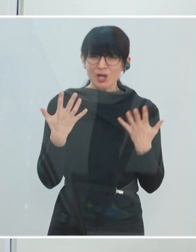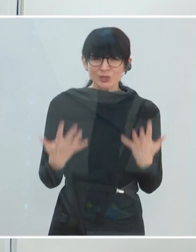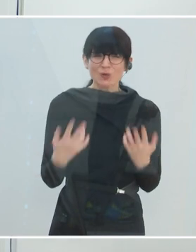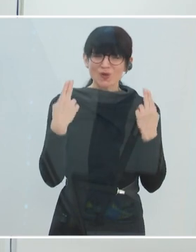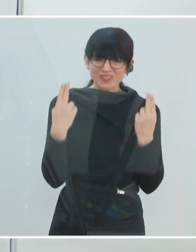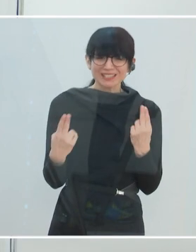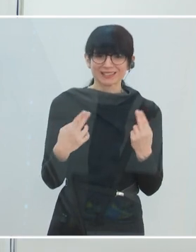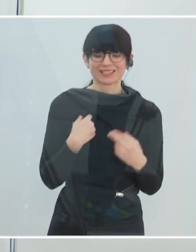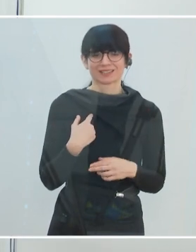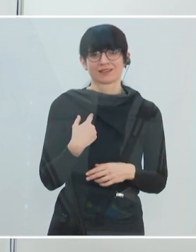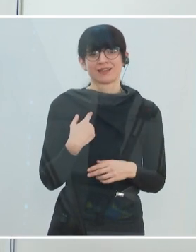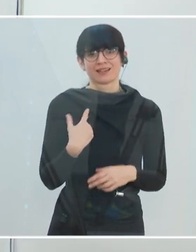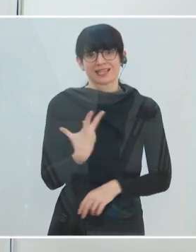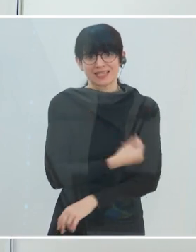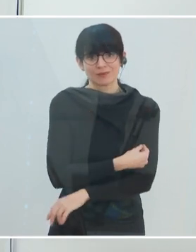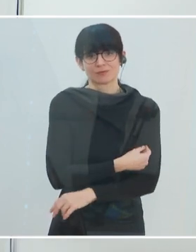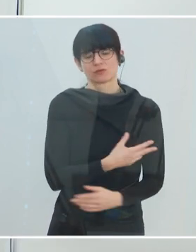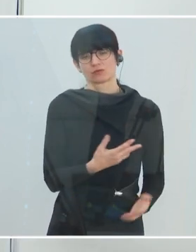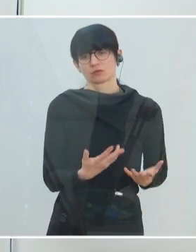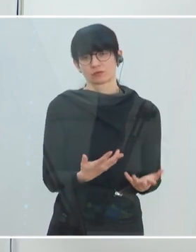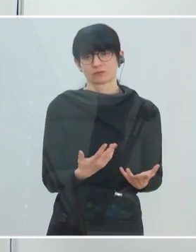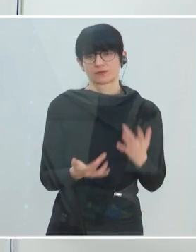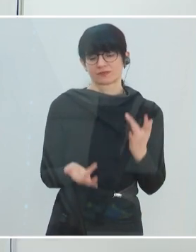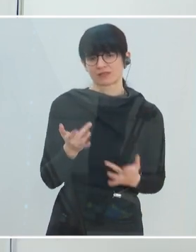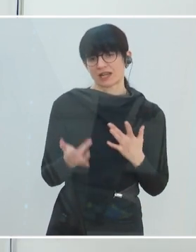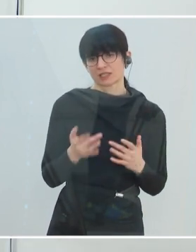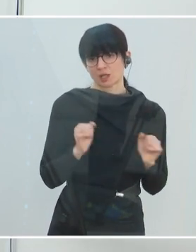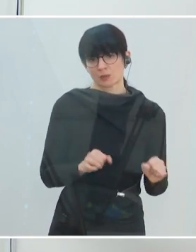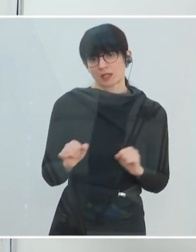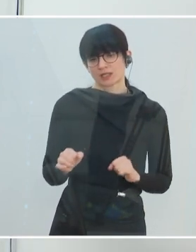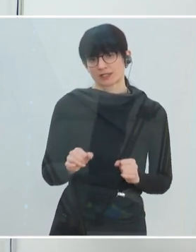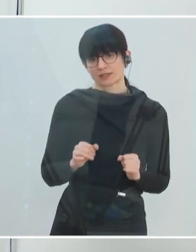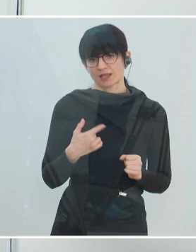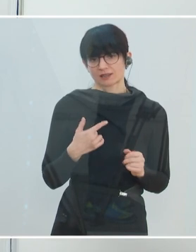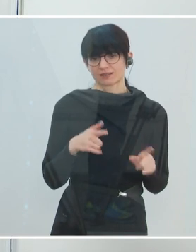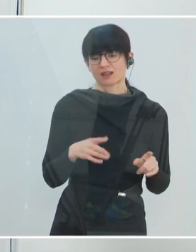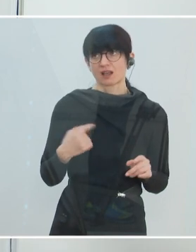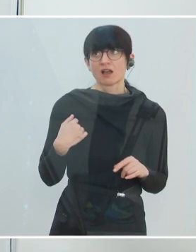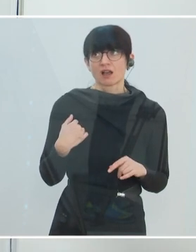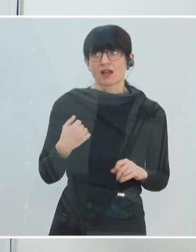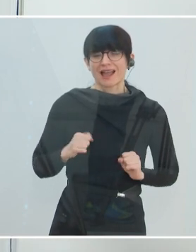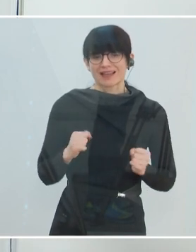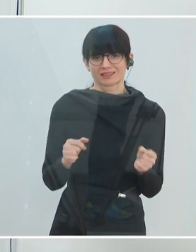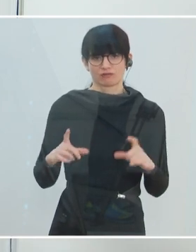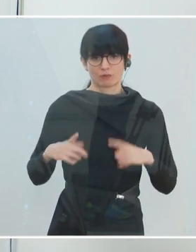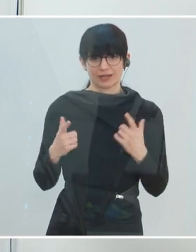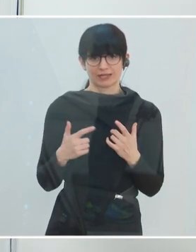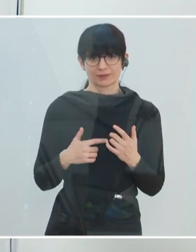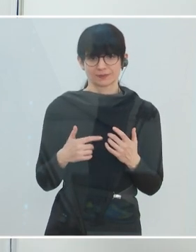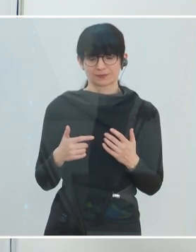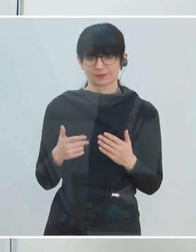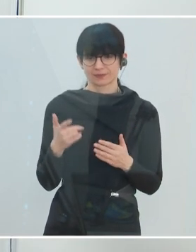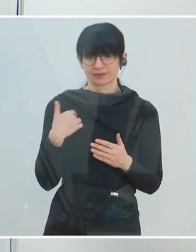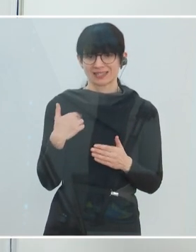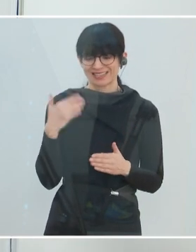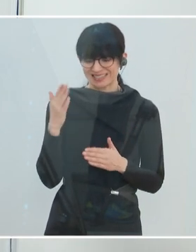Impfungen lassen das vielleicht auch zu, dass wir jetzt langsam übergehen zum aktiven Überlebendenstatus. Und der dritte, das